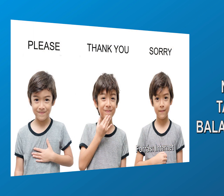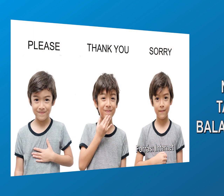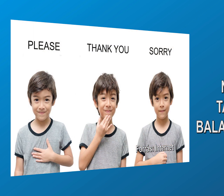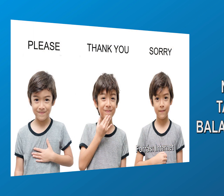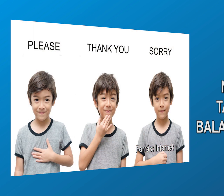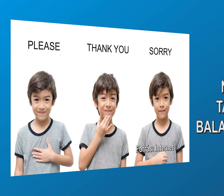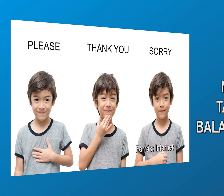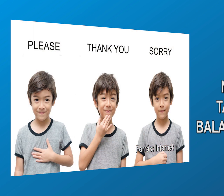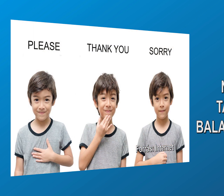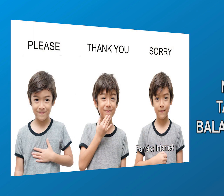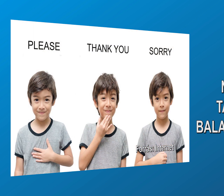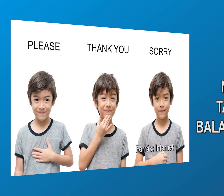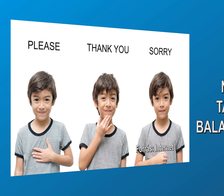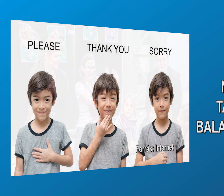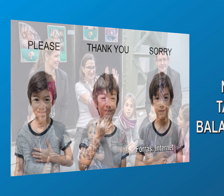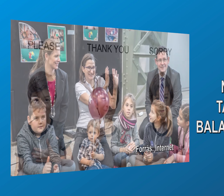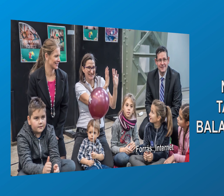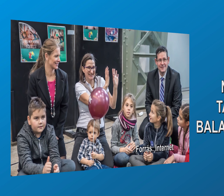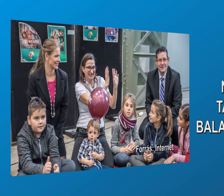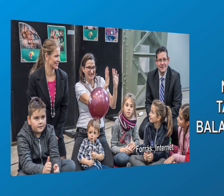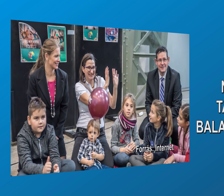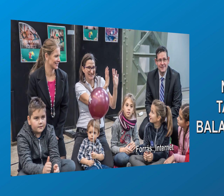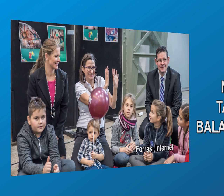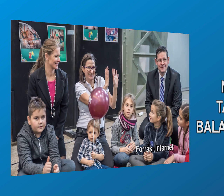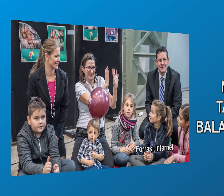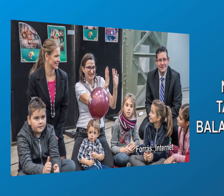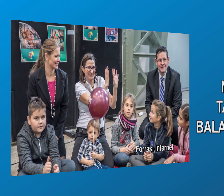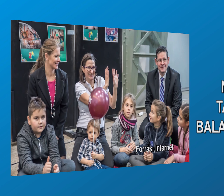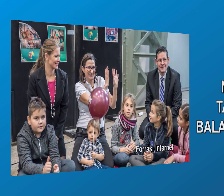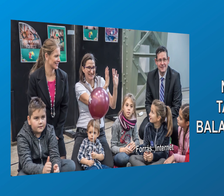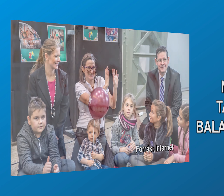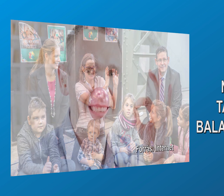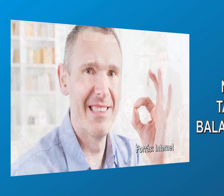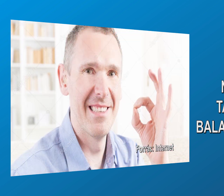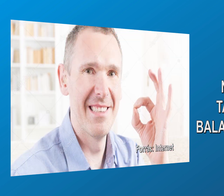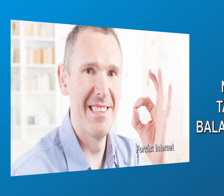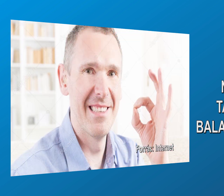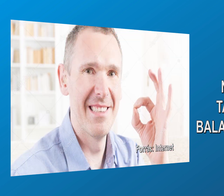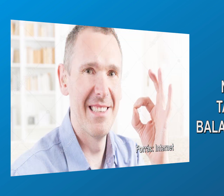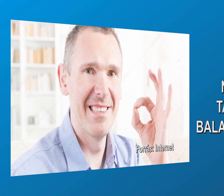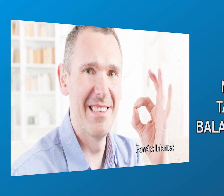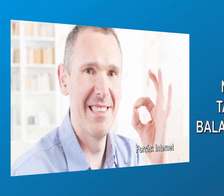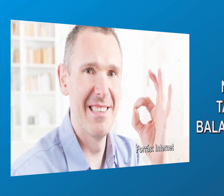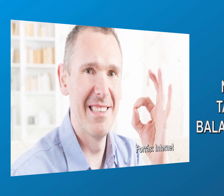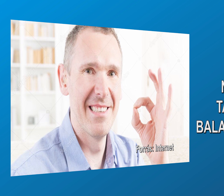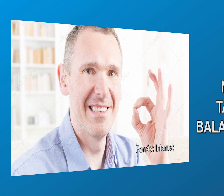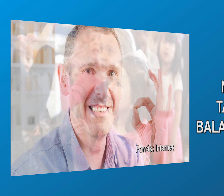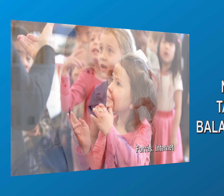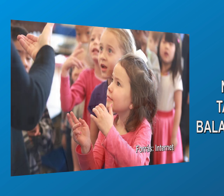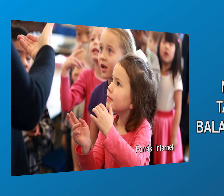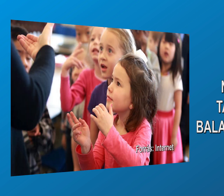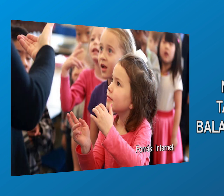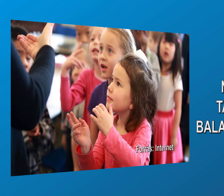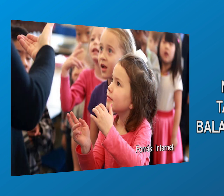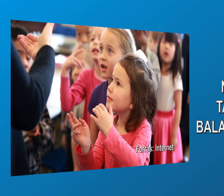70 millió a siket. Ezért az üzenet megértéséhez egy másik nyelvet szélszerű használniuk. Ez a jelnyelv. Idén